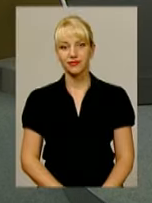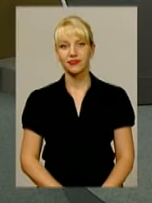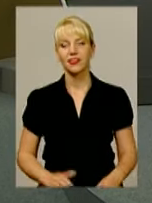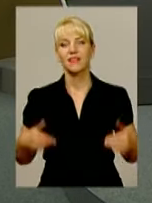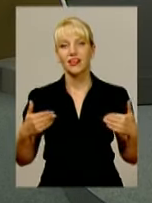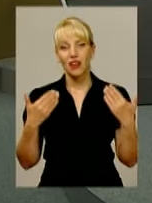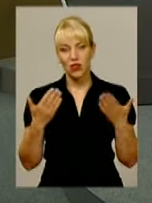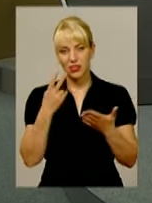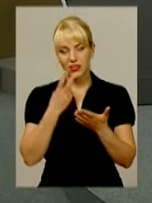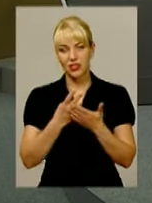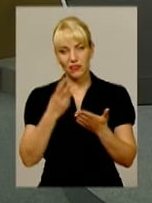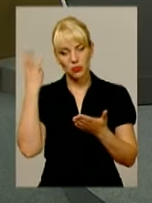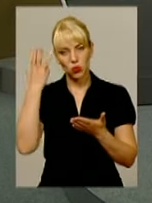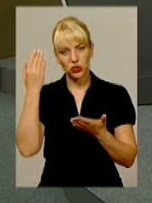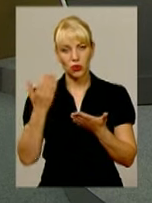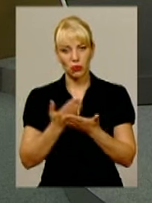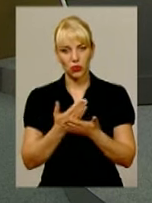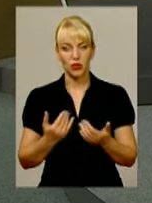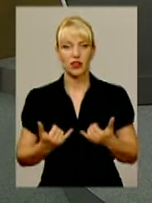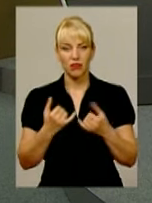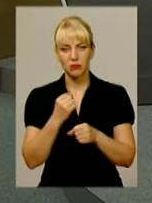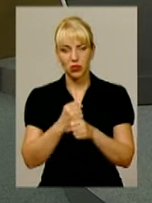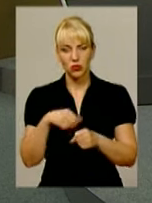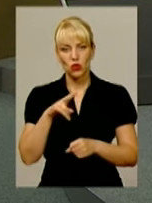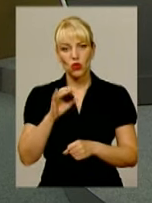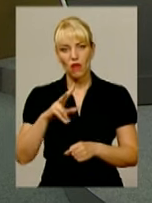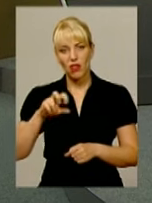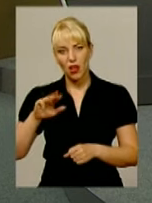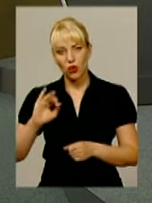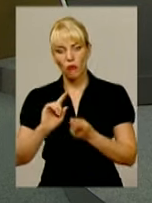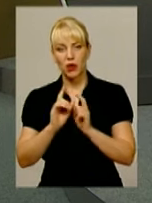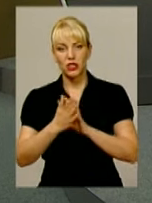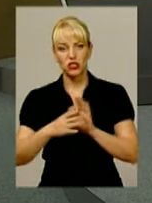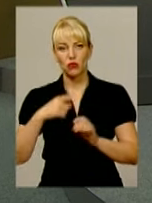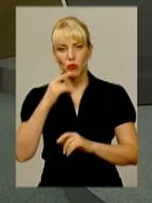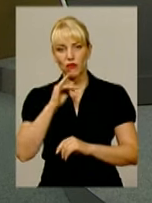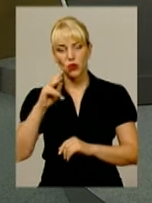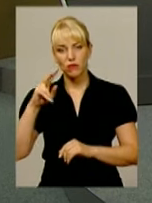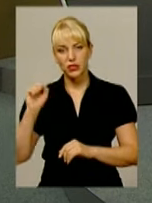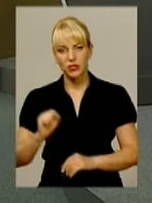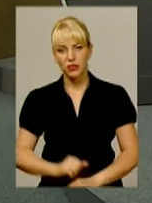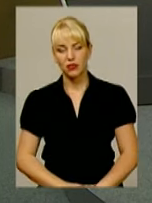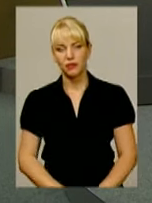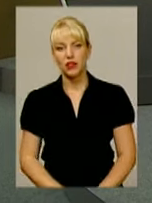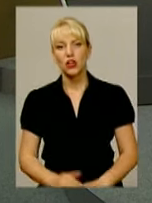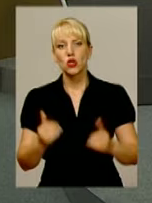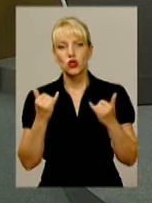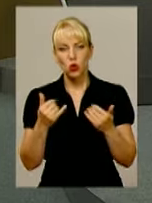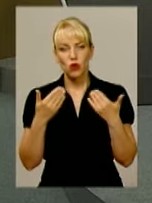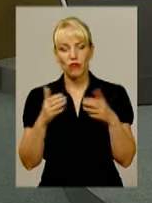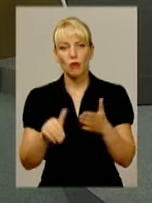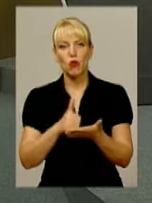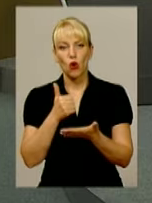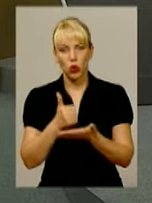Вітаємо вас. Ви дивитесь Подільську панораму в студії Антон Довлатов. Переклад на жестову мову Оксани Фіновської. Сьогодні випуску про